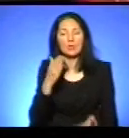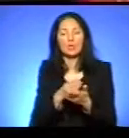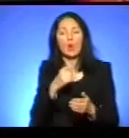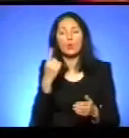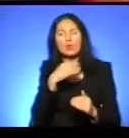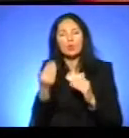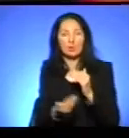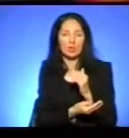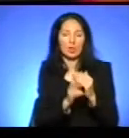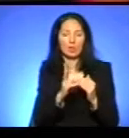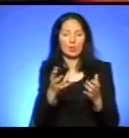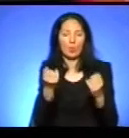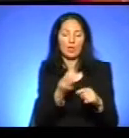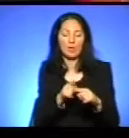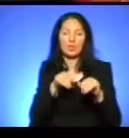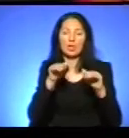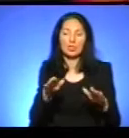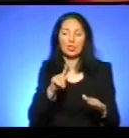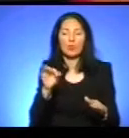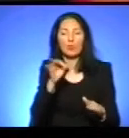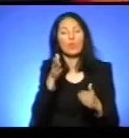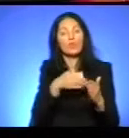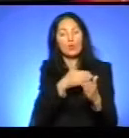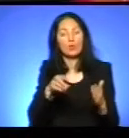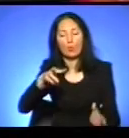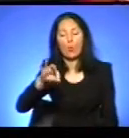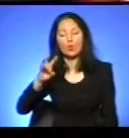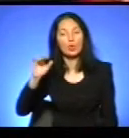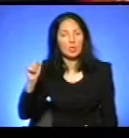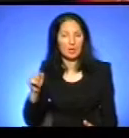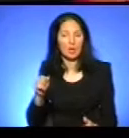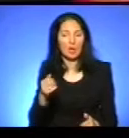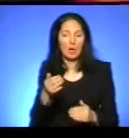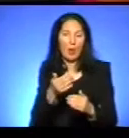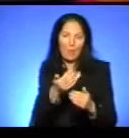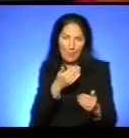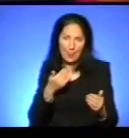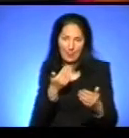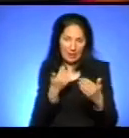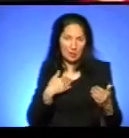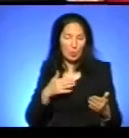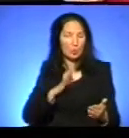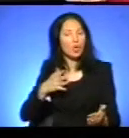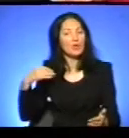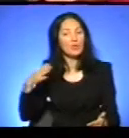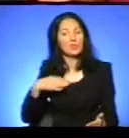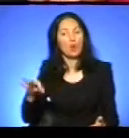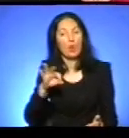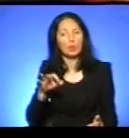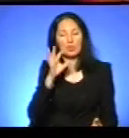останніх, хто прийняв це рішення про відміну монетизації. Передостанньою була Львівська область. Скажу так само,